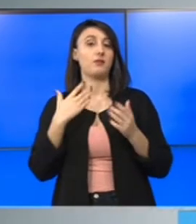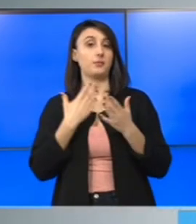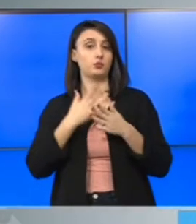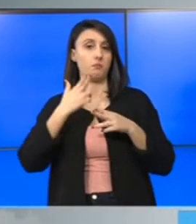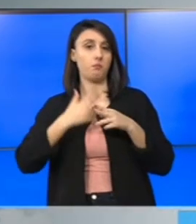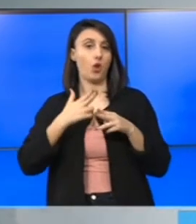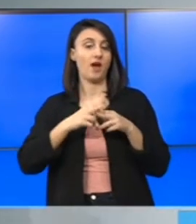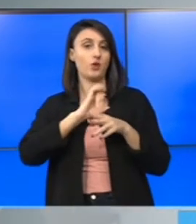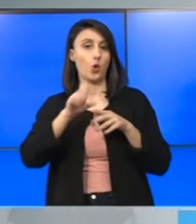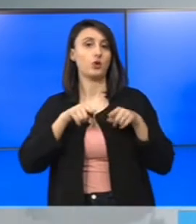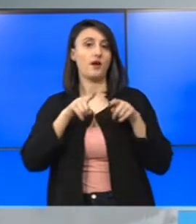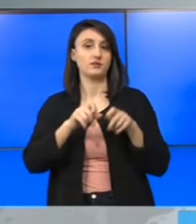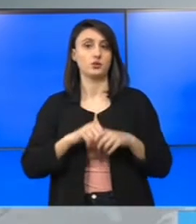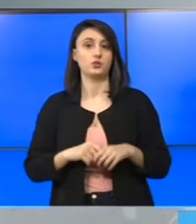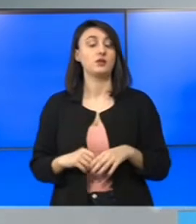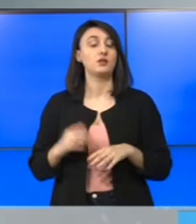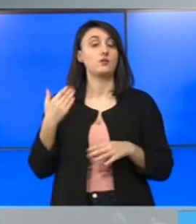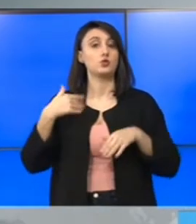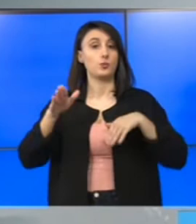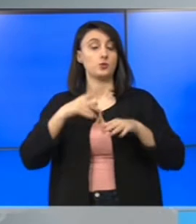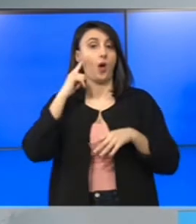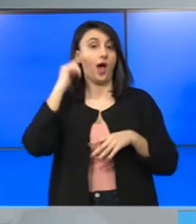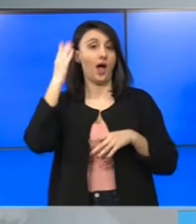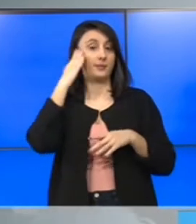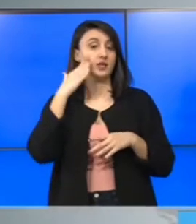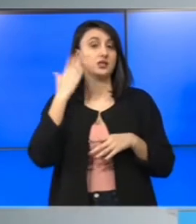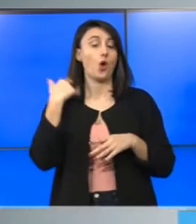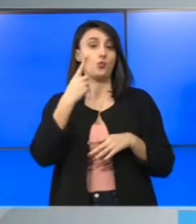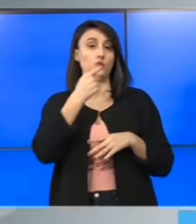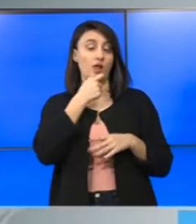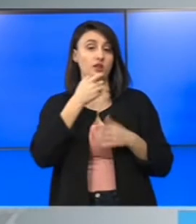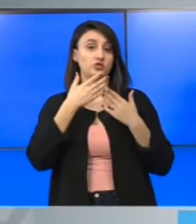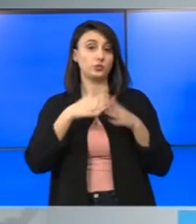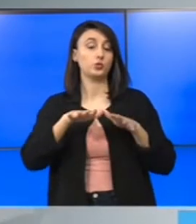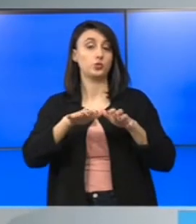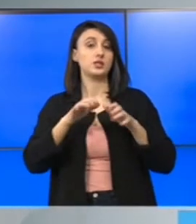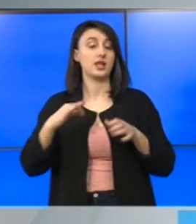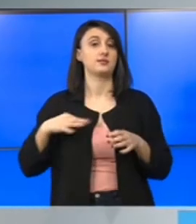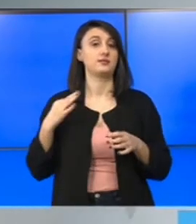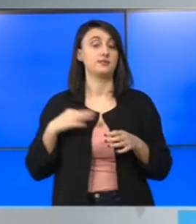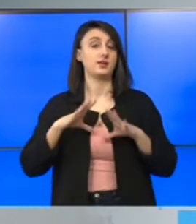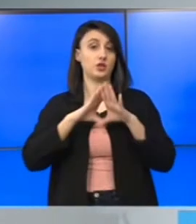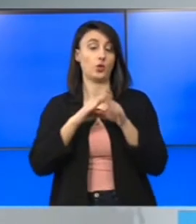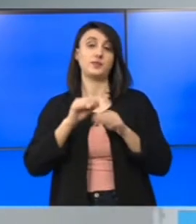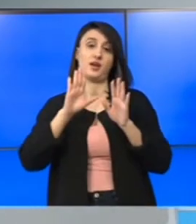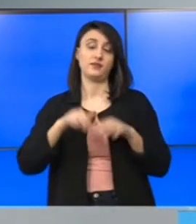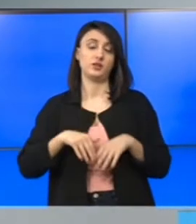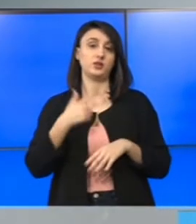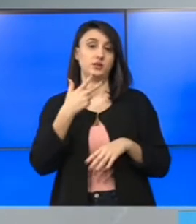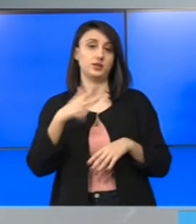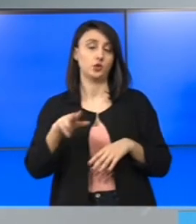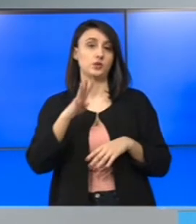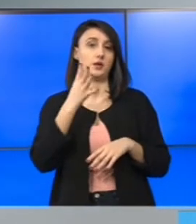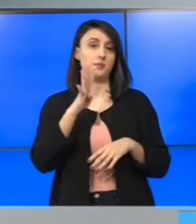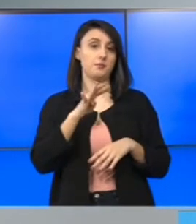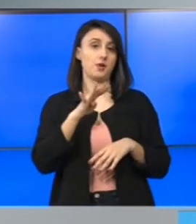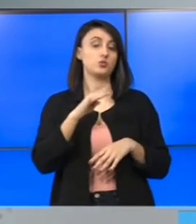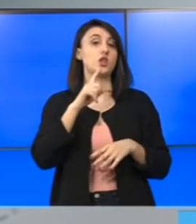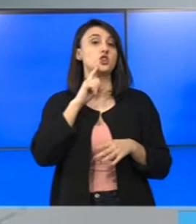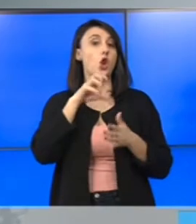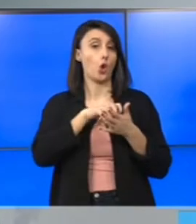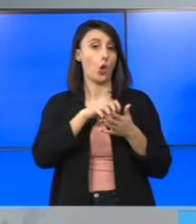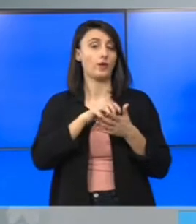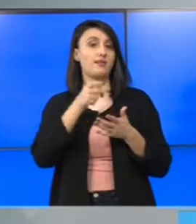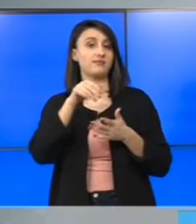pacienții cu coronavirus. Fostul ministru a amintit că în urmă cu un an, la începutul crizei sanitare, România dispunea de doar 340 de locuri